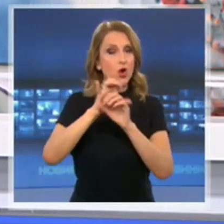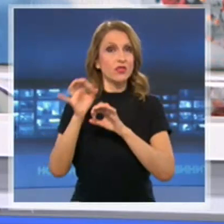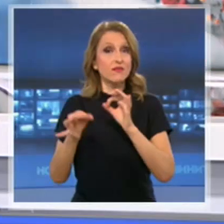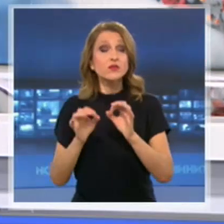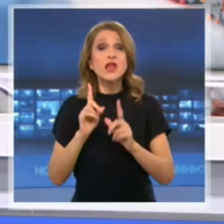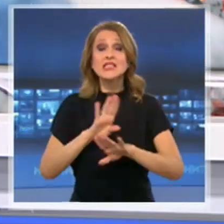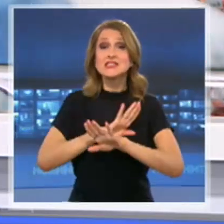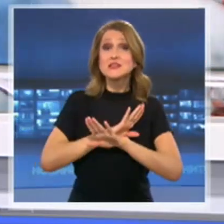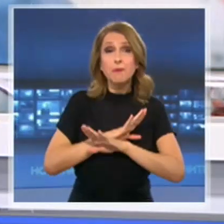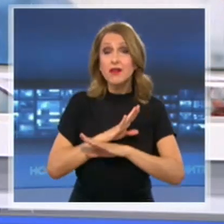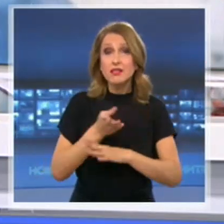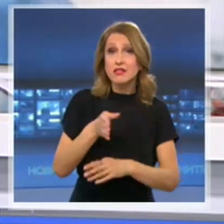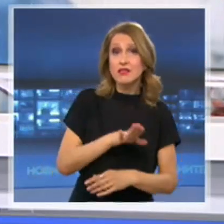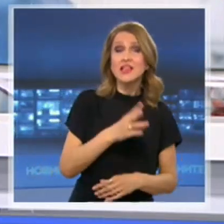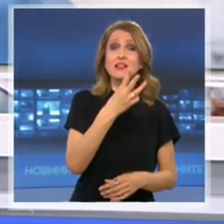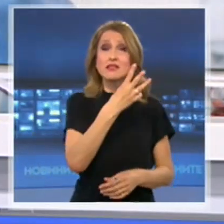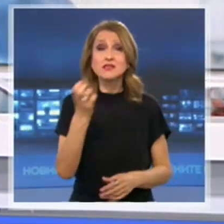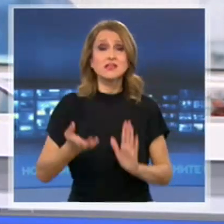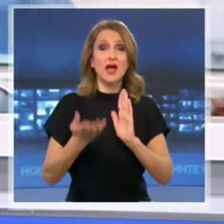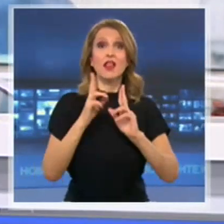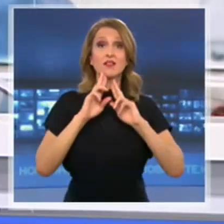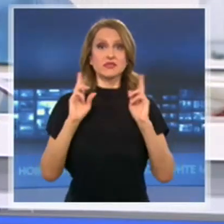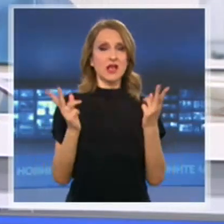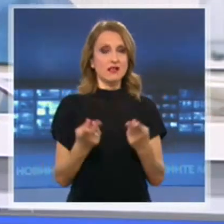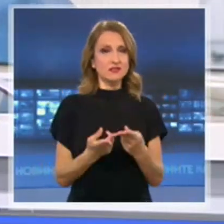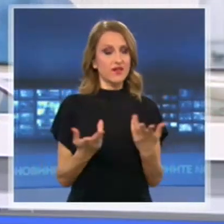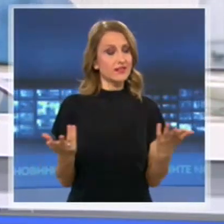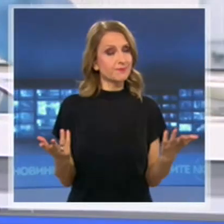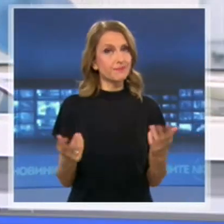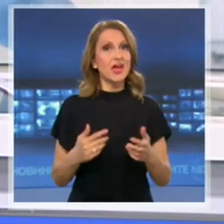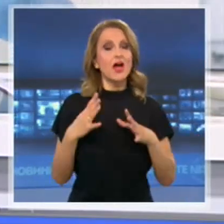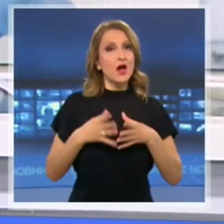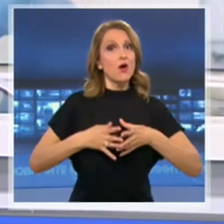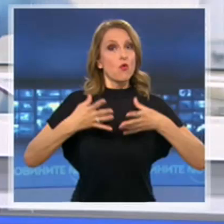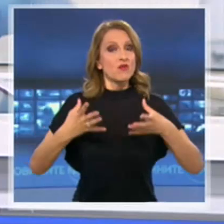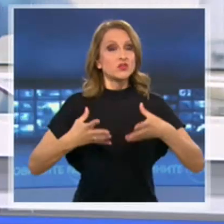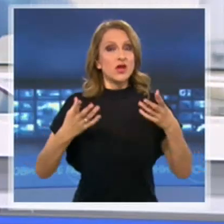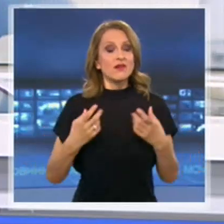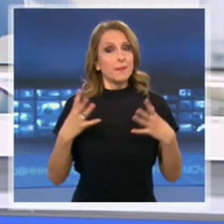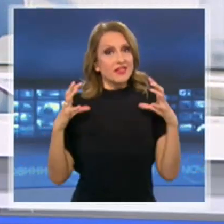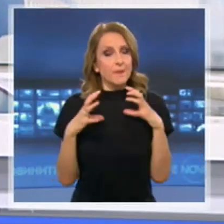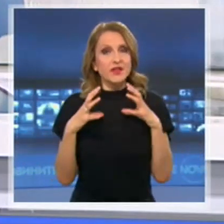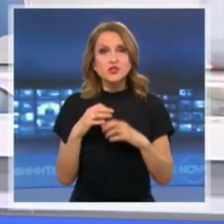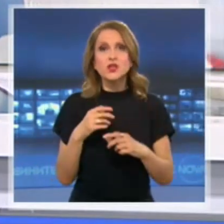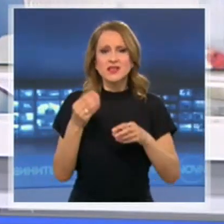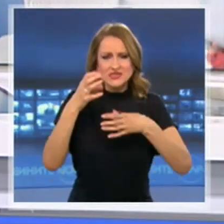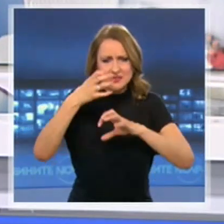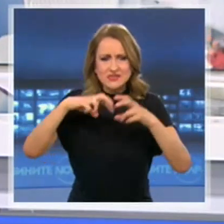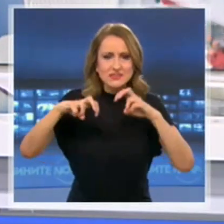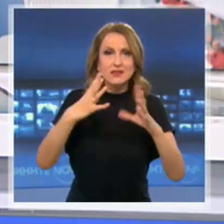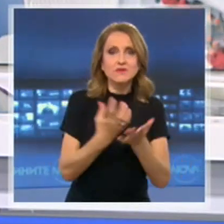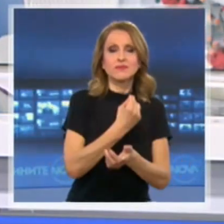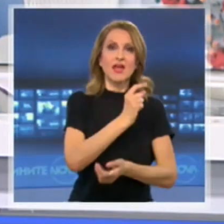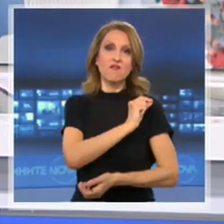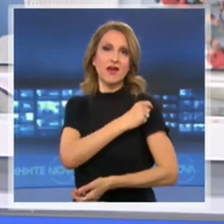хиляди. Със разпространението на COVID-19 расте и напрежението около разработката на вакцина срещу коронавируса, от Европейската